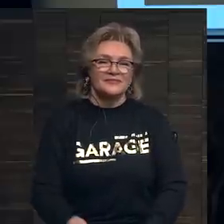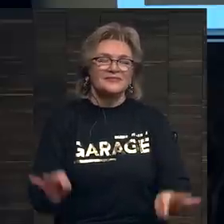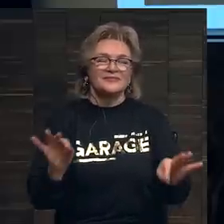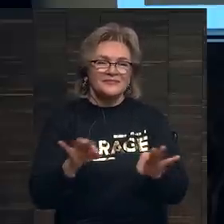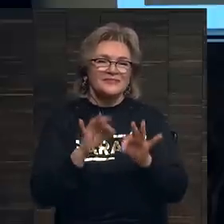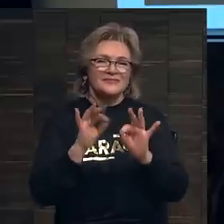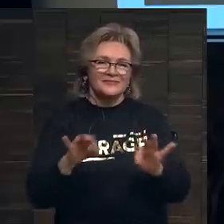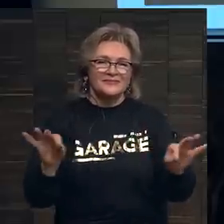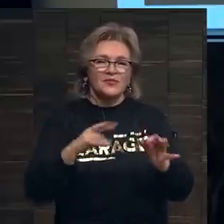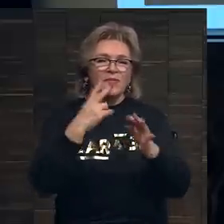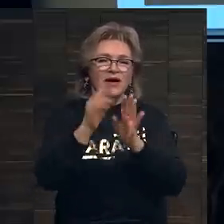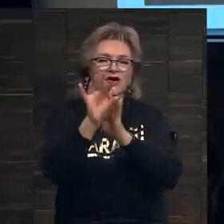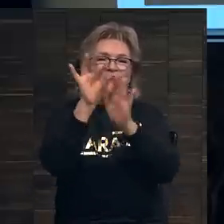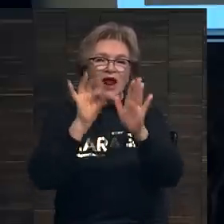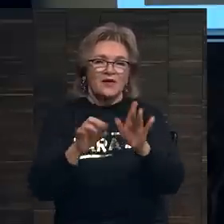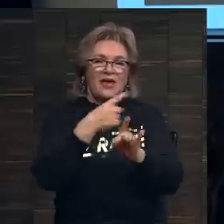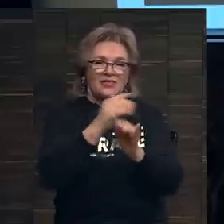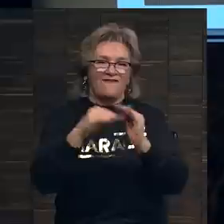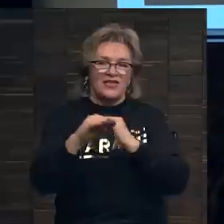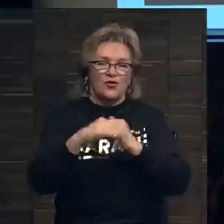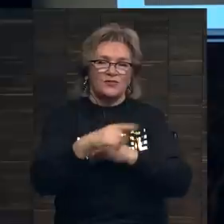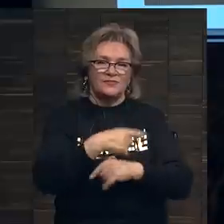покажем небольшой фрагмент из этого видео.